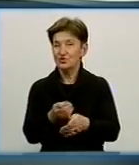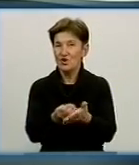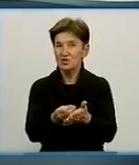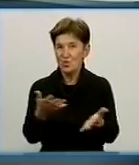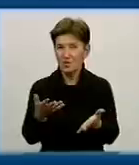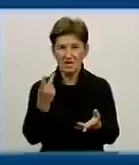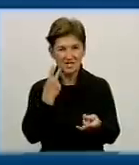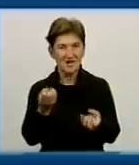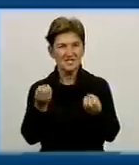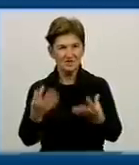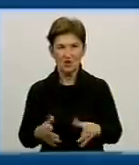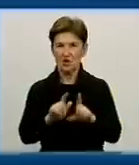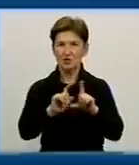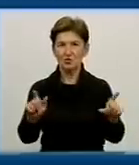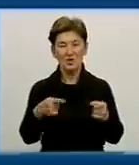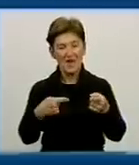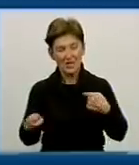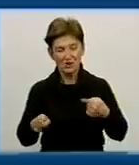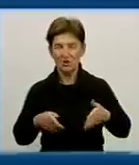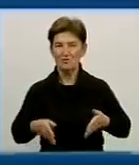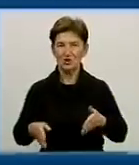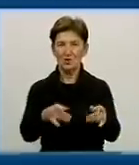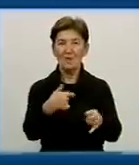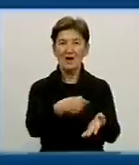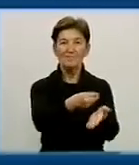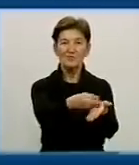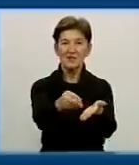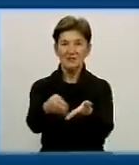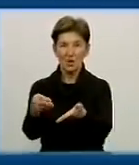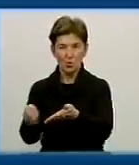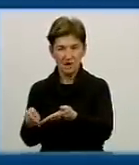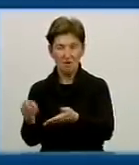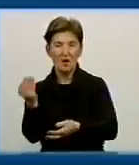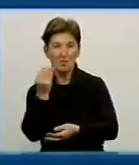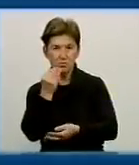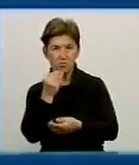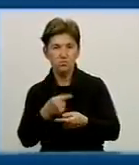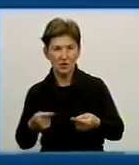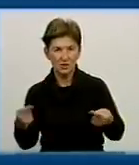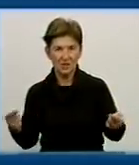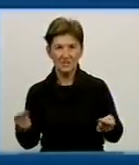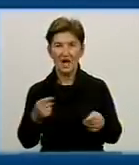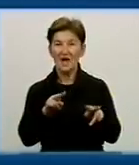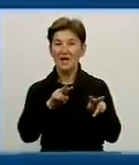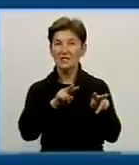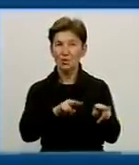звичайної школи. Ми пішли іншим шляхом. Дійсно, ми закупляємо продукти. Ми вирішили дослідити